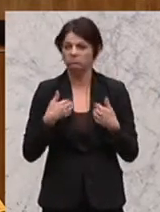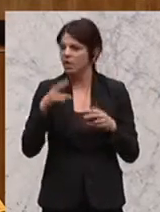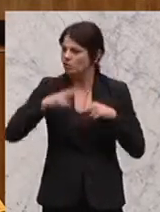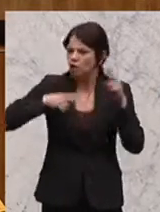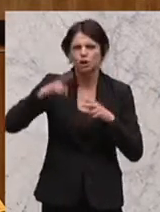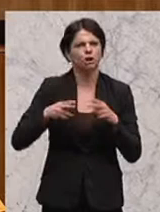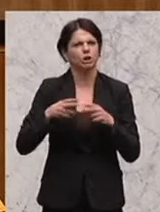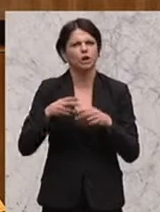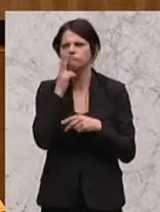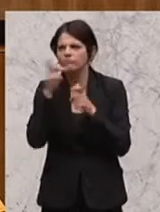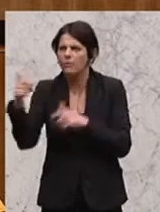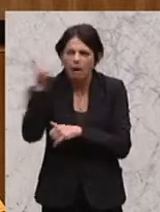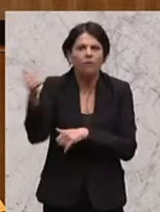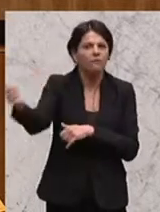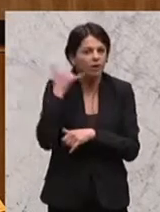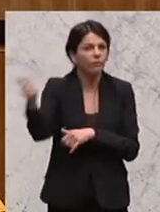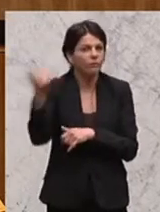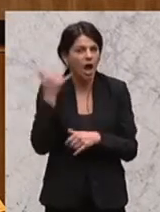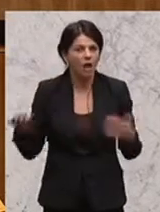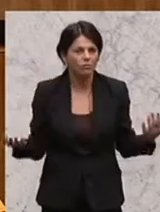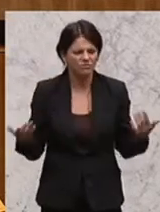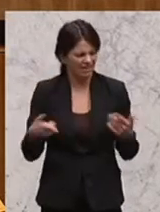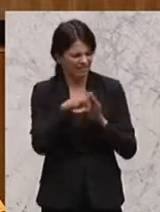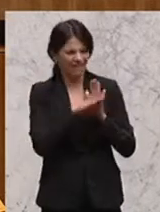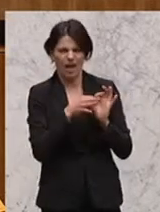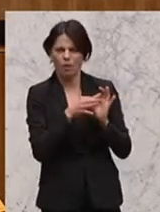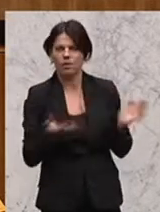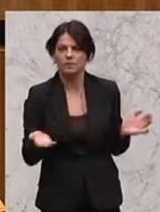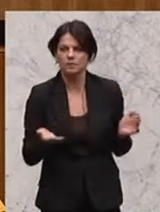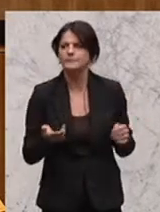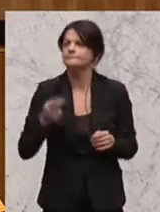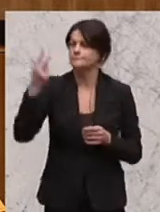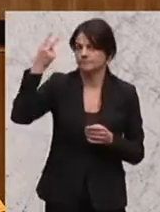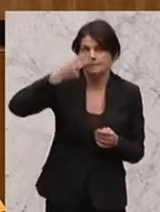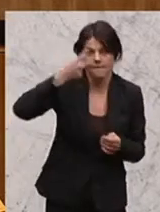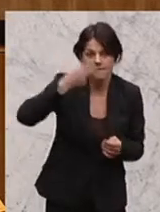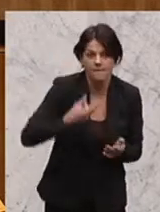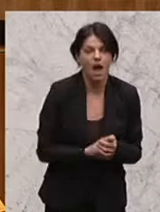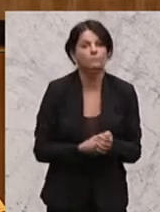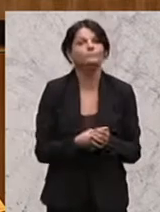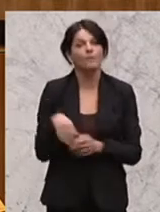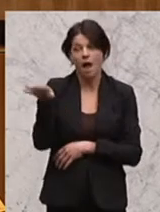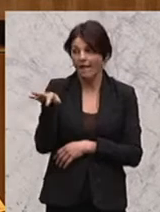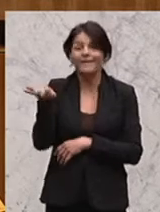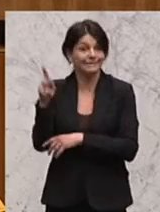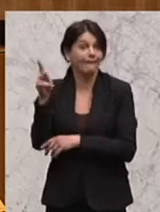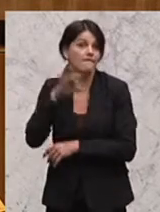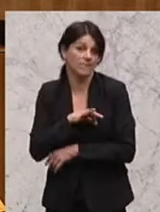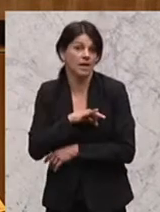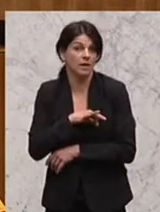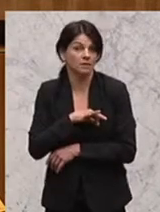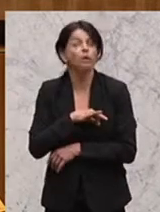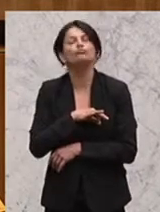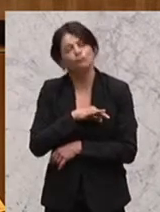verschiedenen Unternehmen, was Regelungen betrifft. Ja, natürlich, die Registrierkassenpflicht